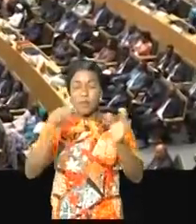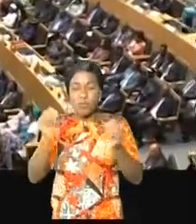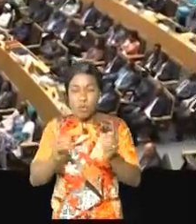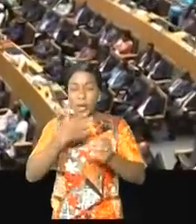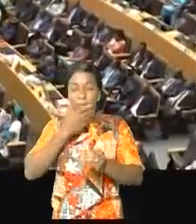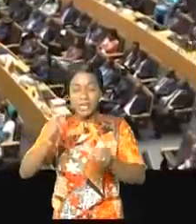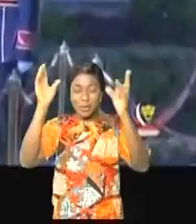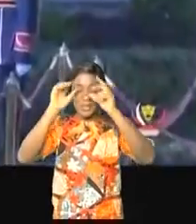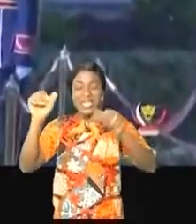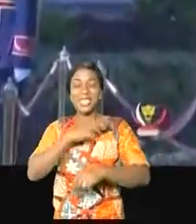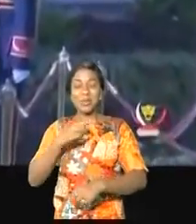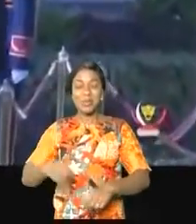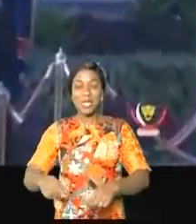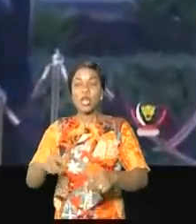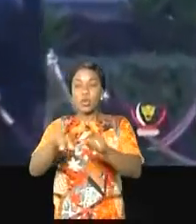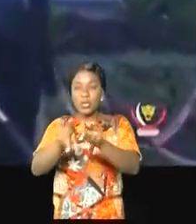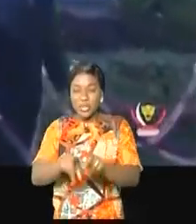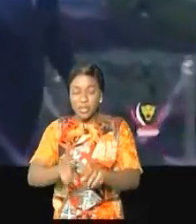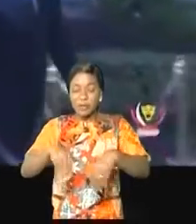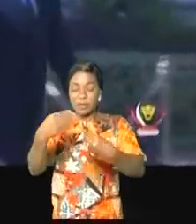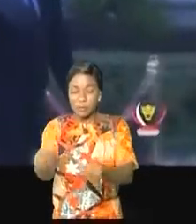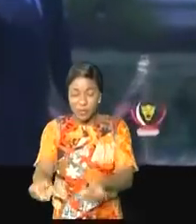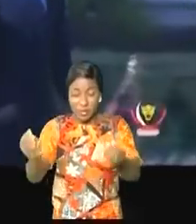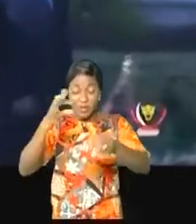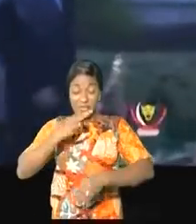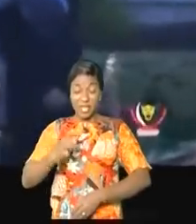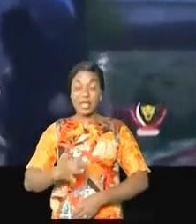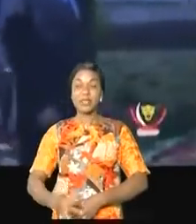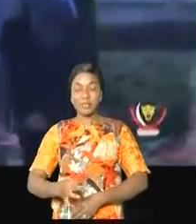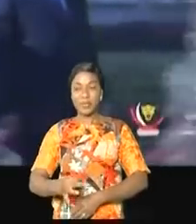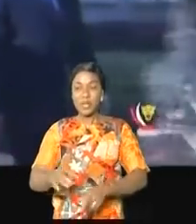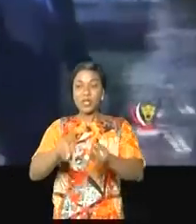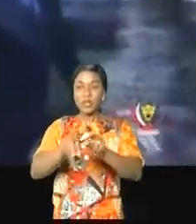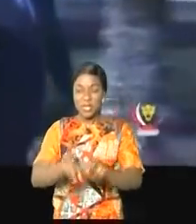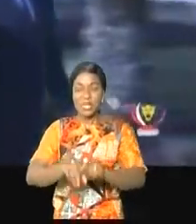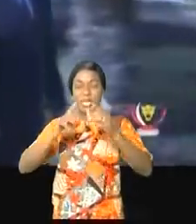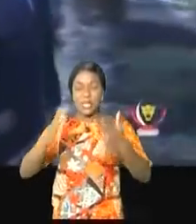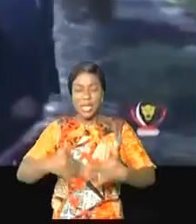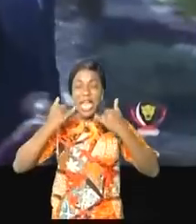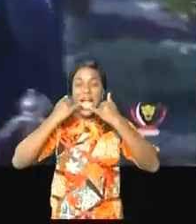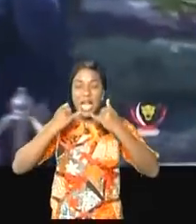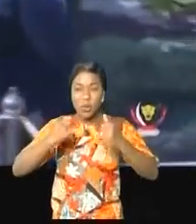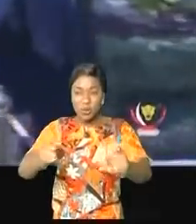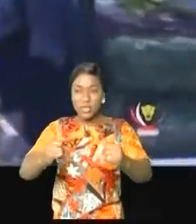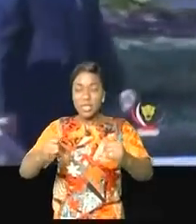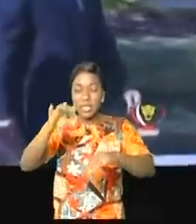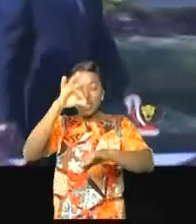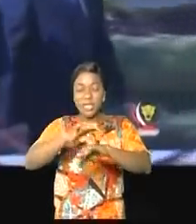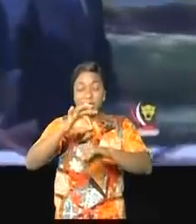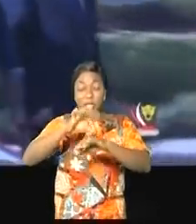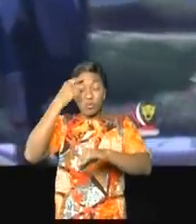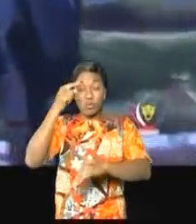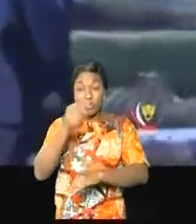'imposera le président de la RDC. Félix Antoine Tisekedi a d'ores et déjà annoncé que ce mandat sera l'occasion pour lui